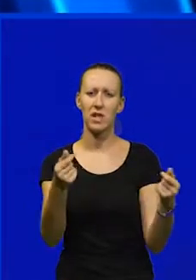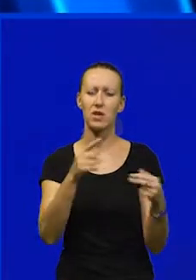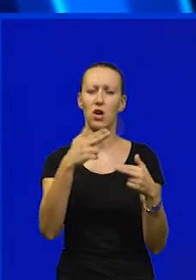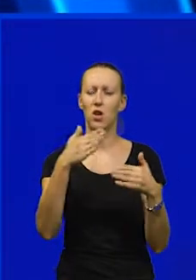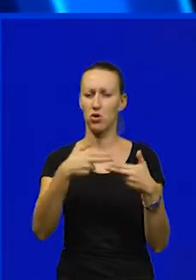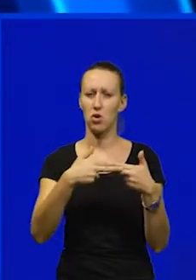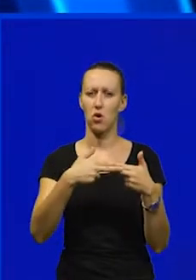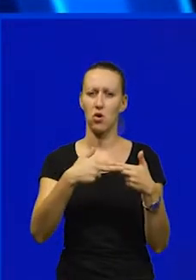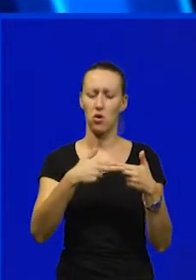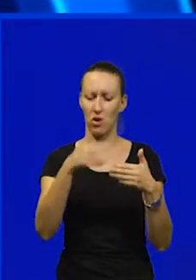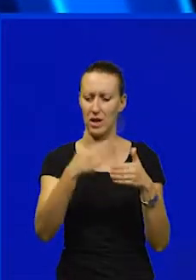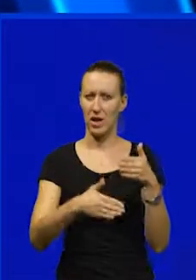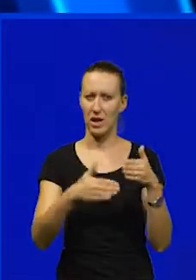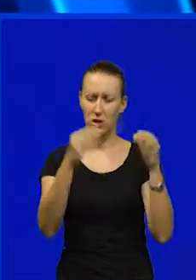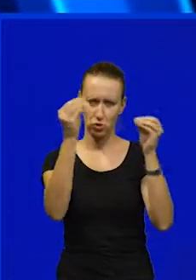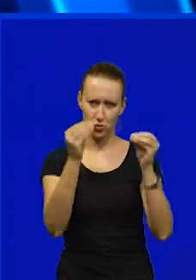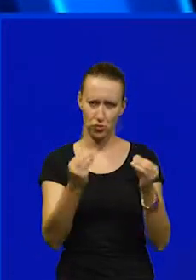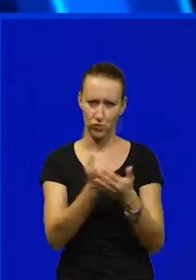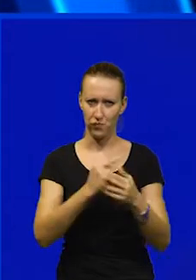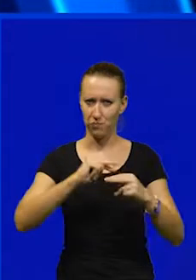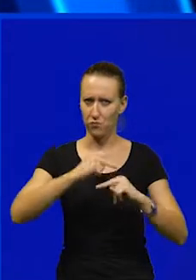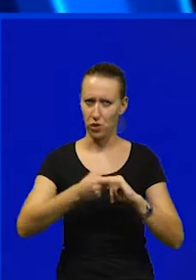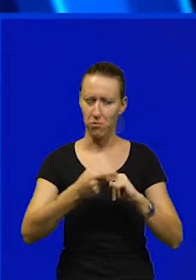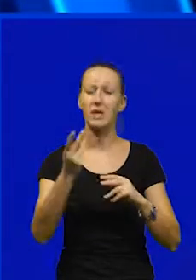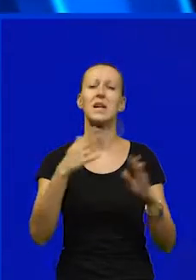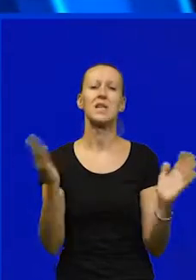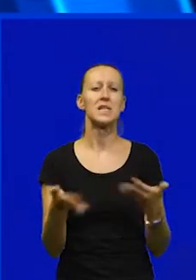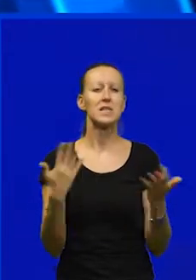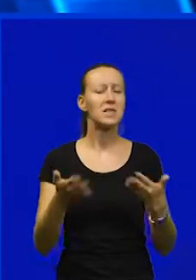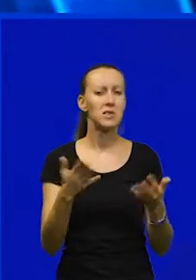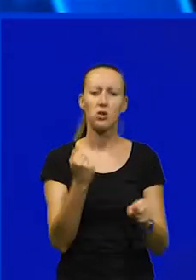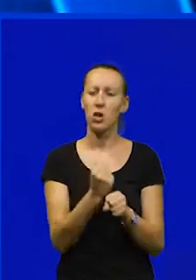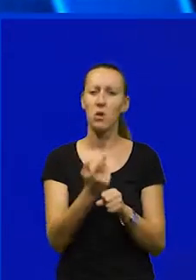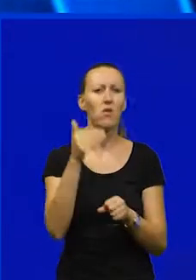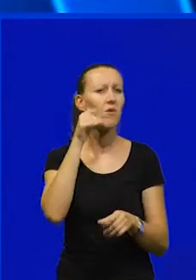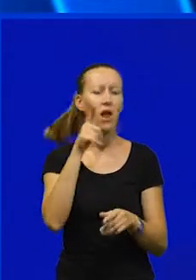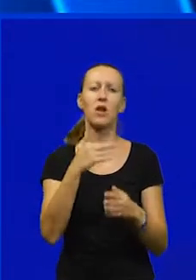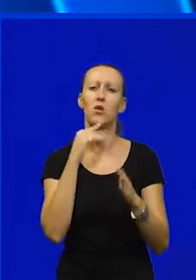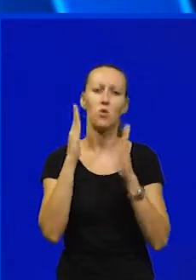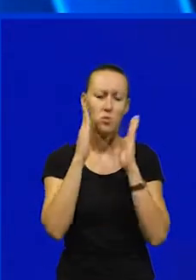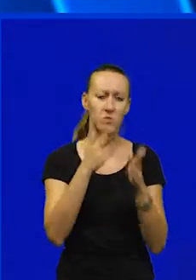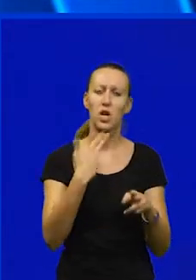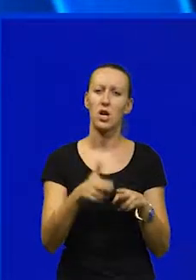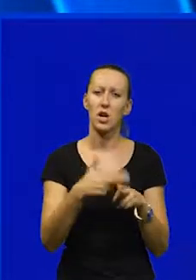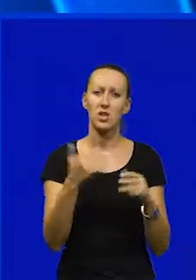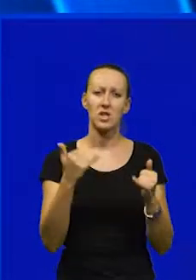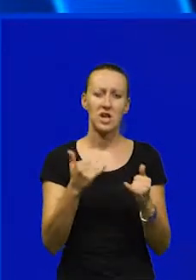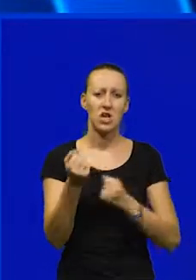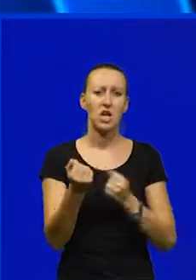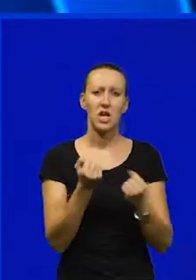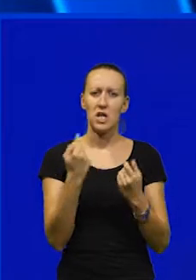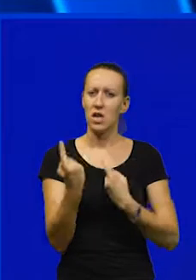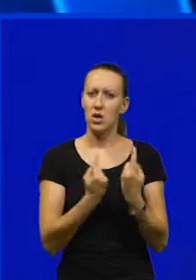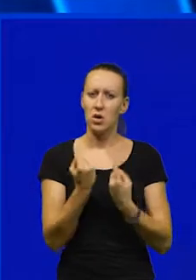završetka restrukturiranja. Traži se poduzimanje hitnih mjera, posebno od vlade, usmjerenih u pravcu rješavanja sadašnje krizne